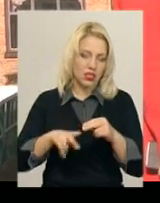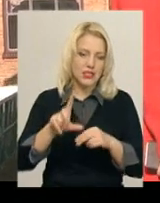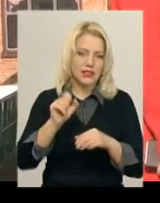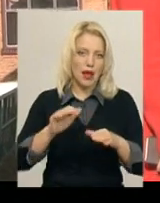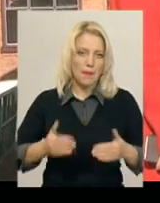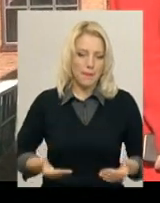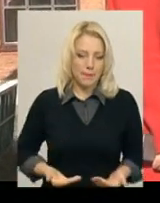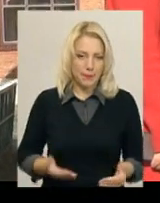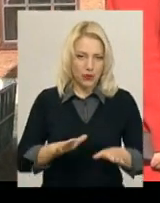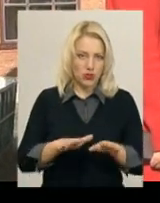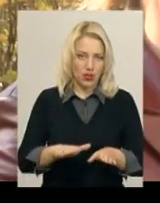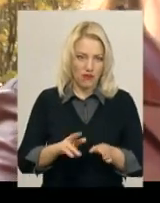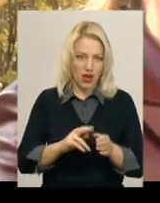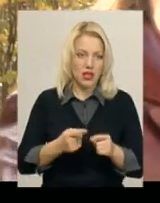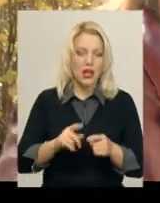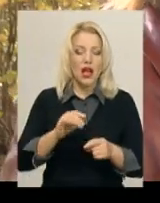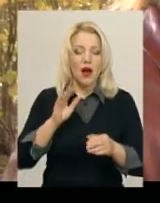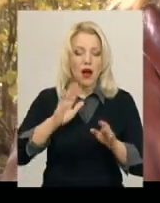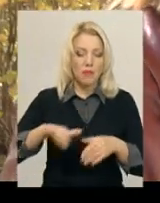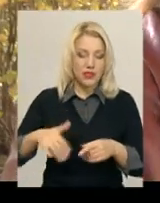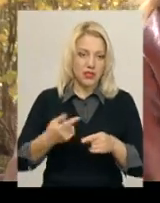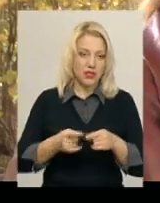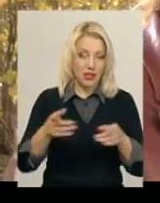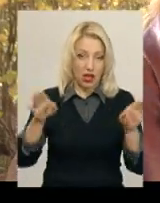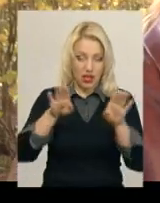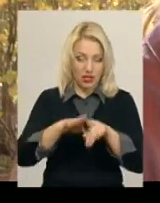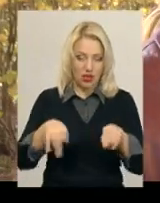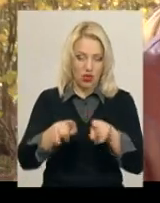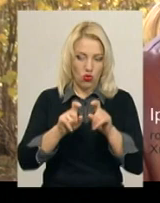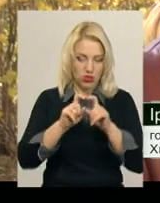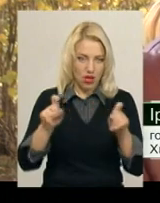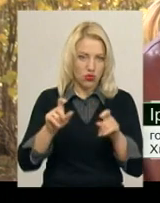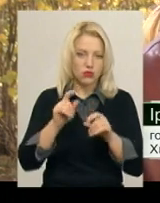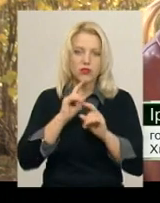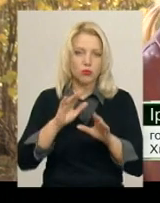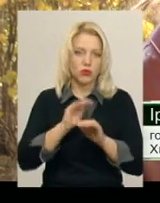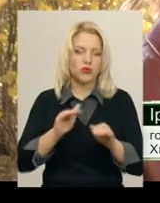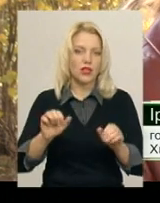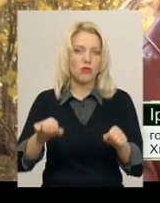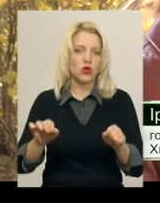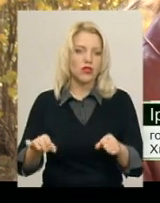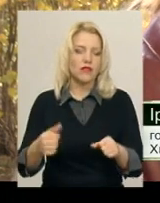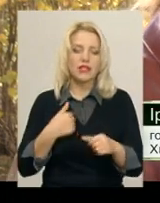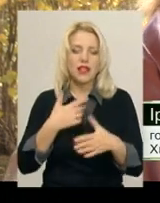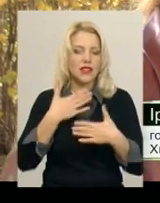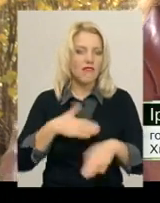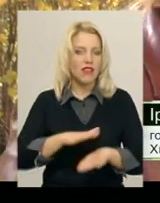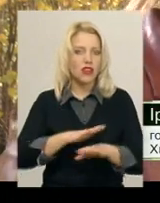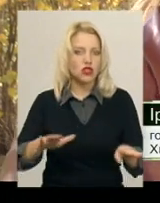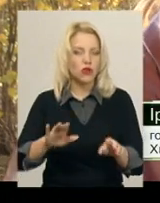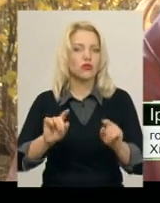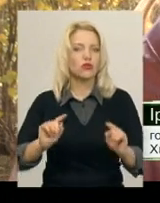Трутнєва. Після закриття такої можливості у дітей не буде. Нас не влаштовують гуртки в якому ракурсі, тому що